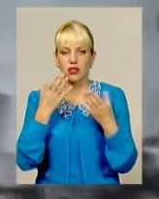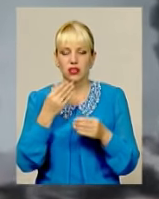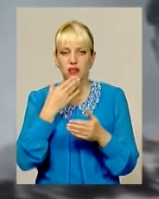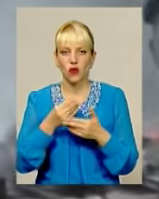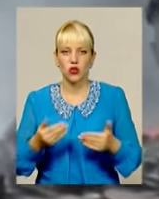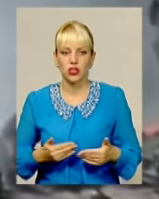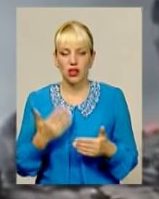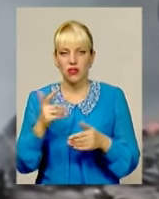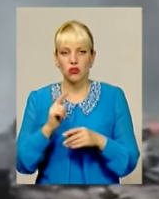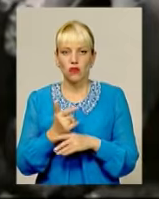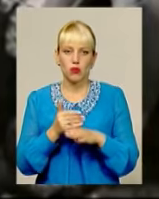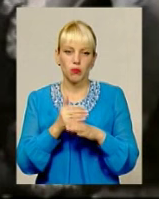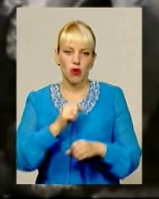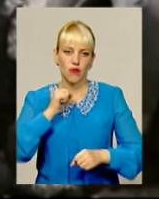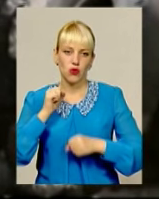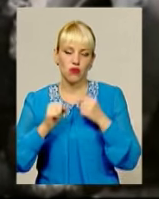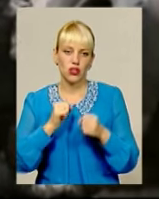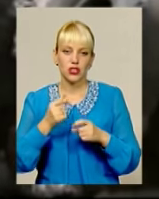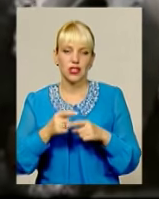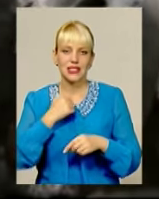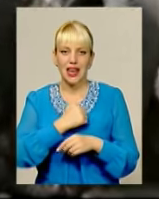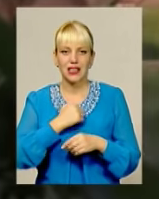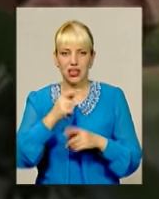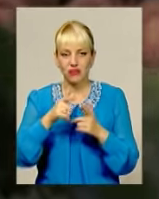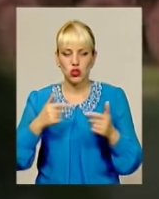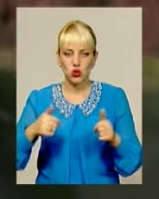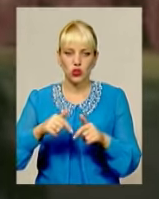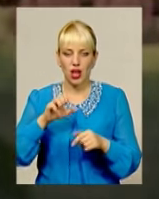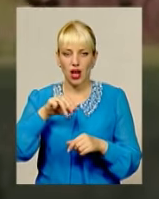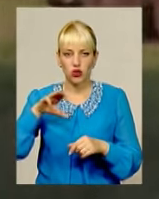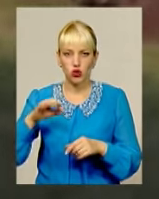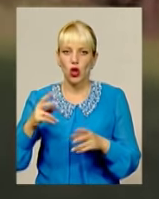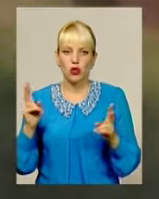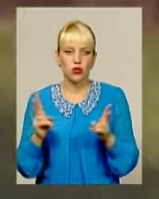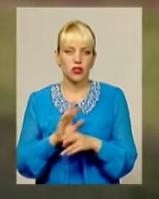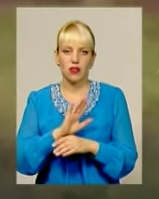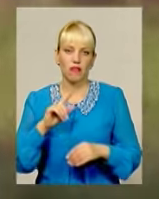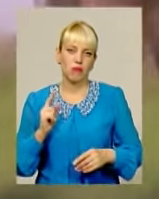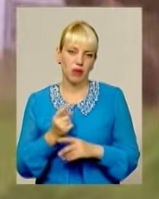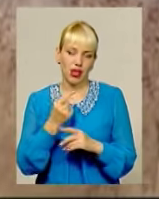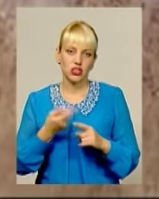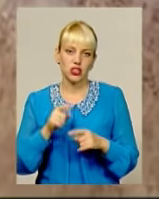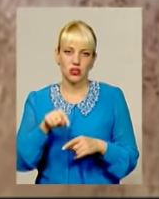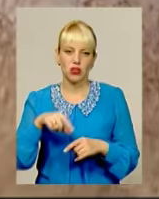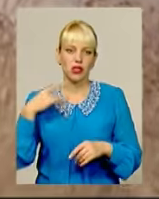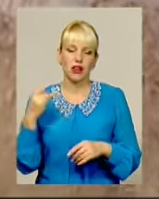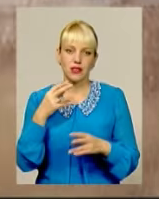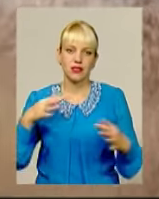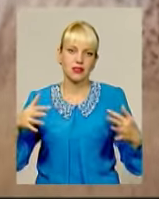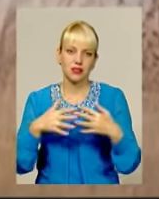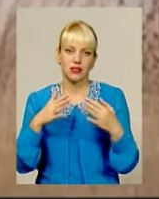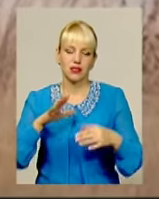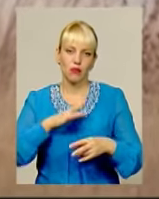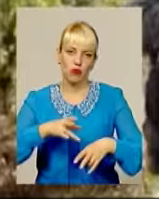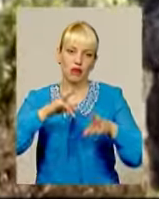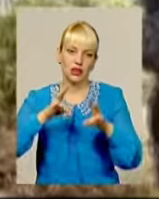він знову допомагав товаришам. Із агресором у зоні АТО він зустрічався вже не вперше. Але цього разу зіткнення виявилося